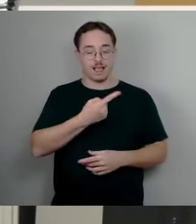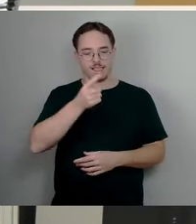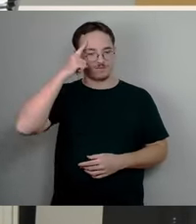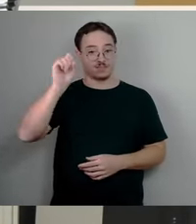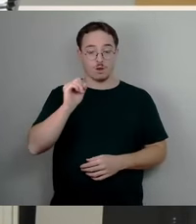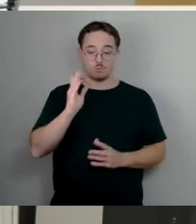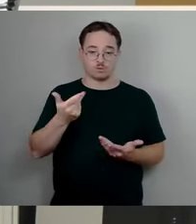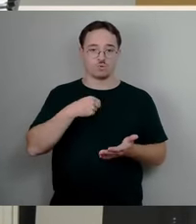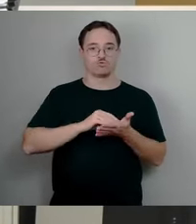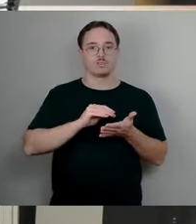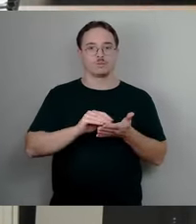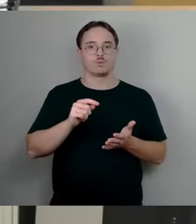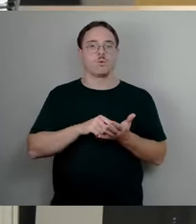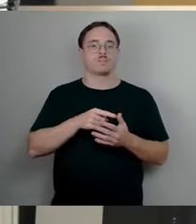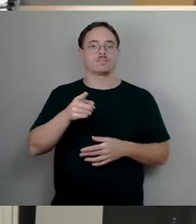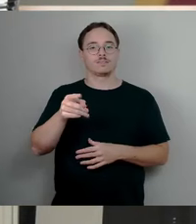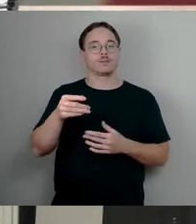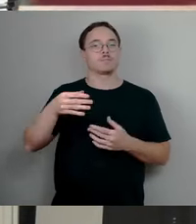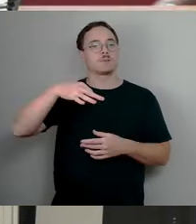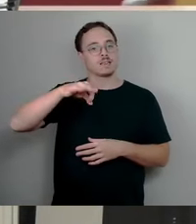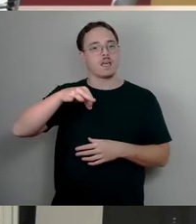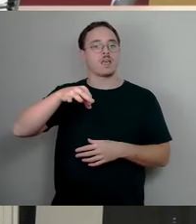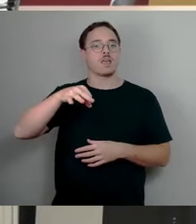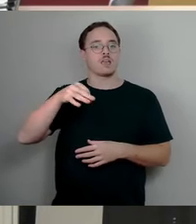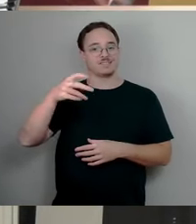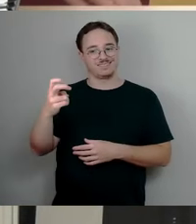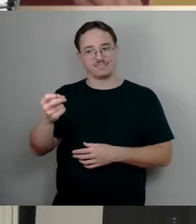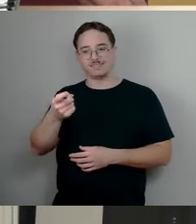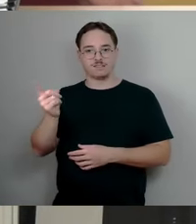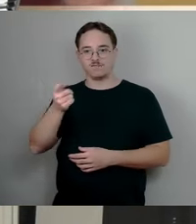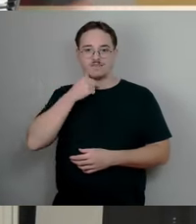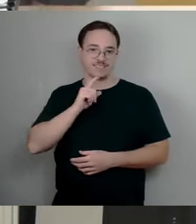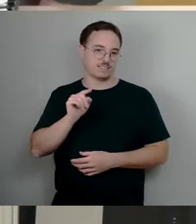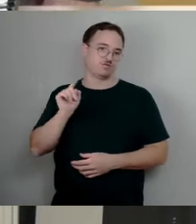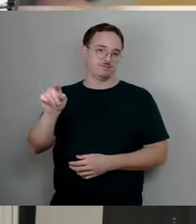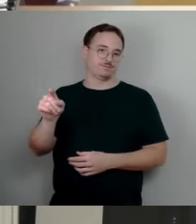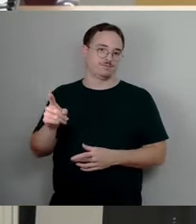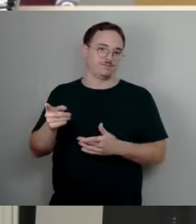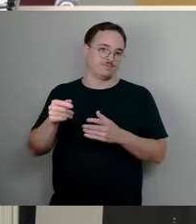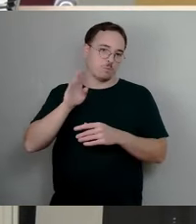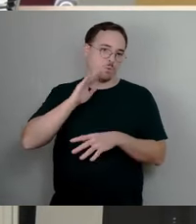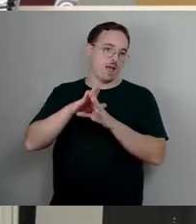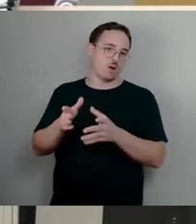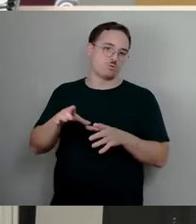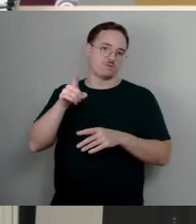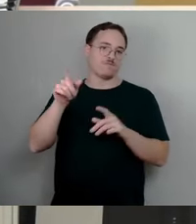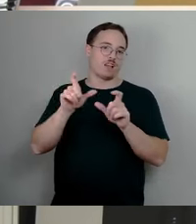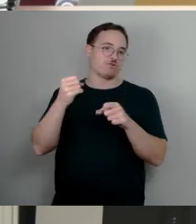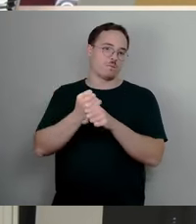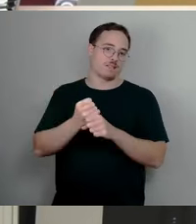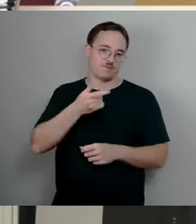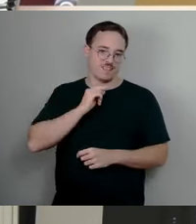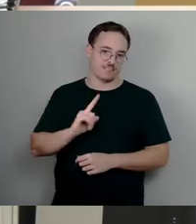Parteisitze, wo wir, glaube ich, nicht wollen, dass die im Bürgerhaus sitzt oder Veranstaltung macht. Insofern bitte ich um Zustimmung zu dem